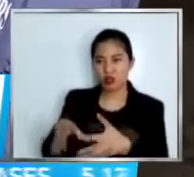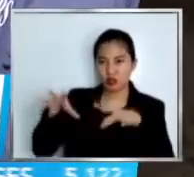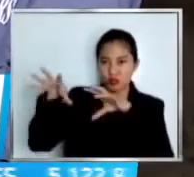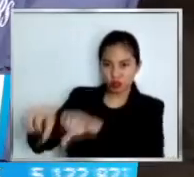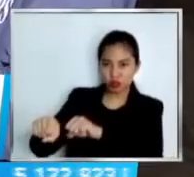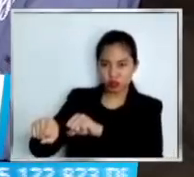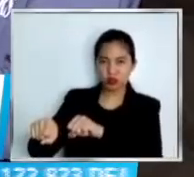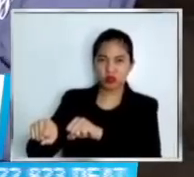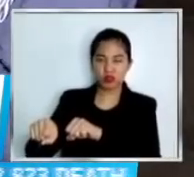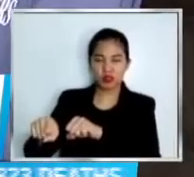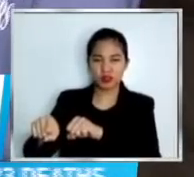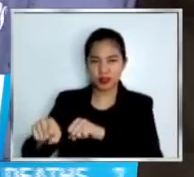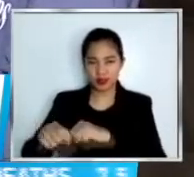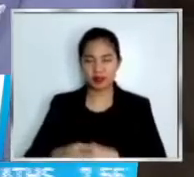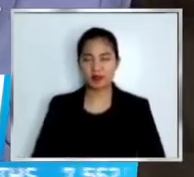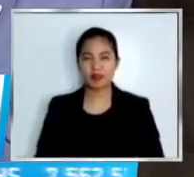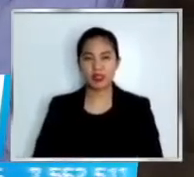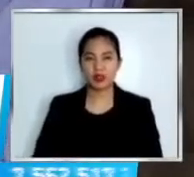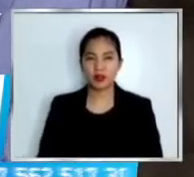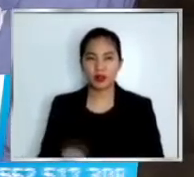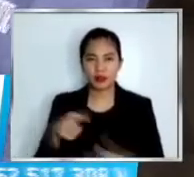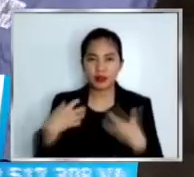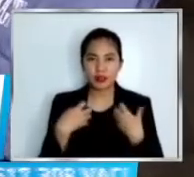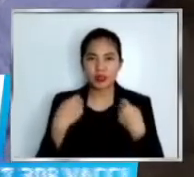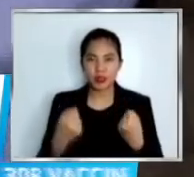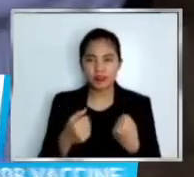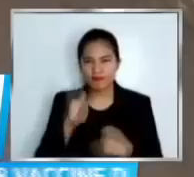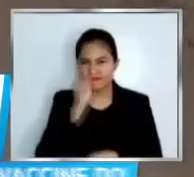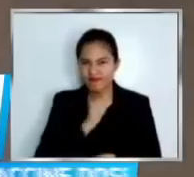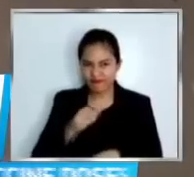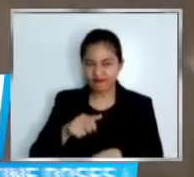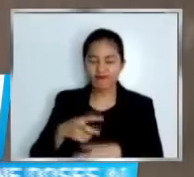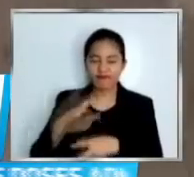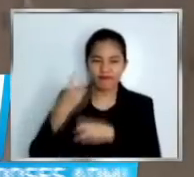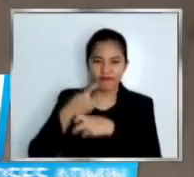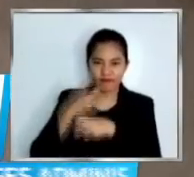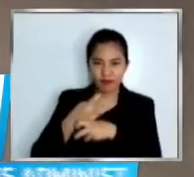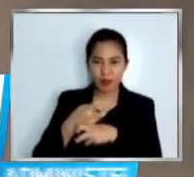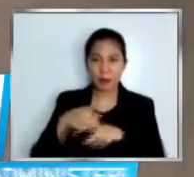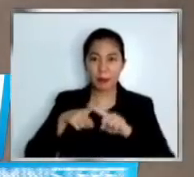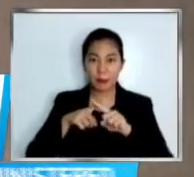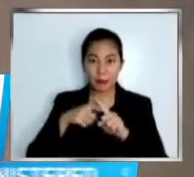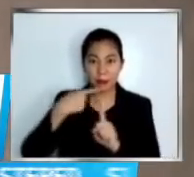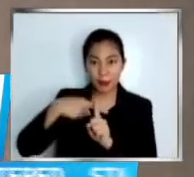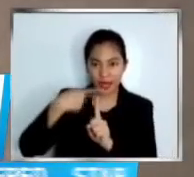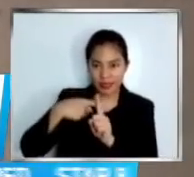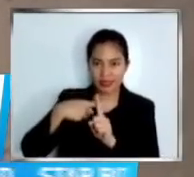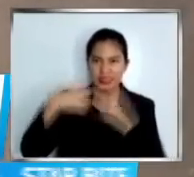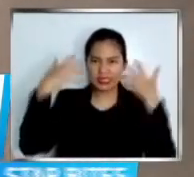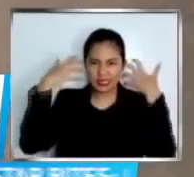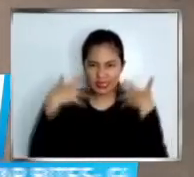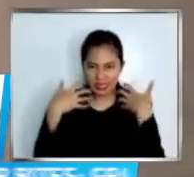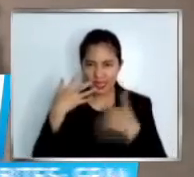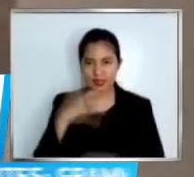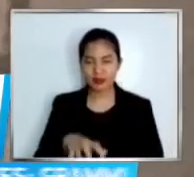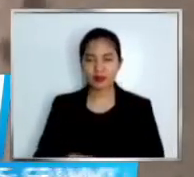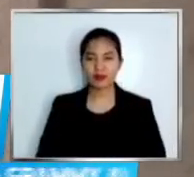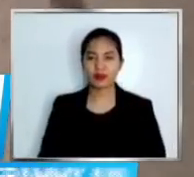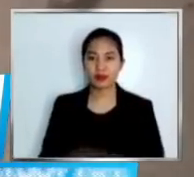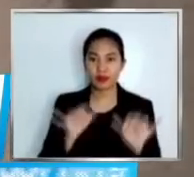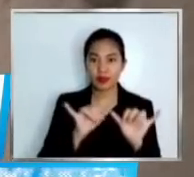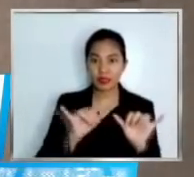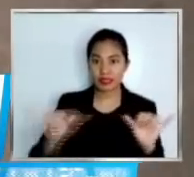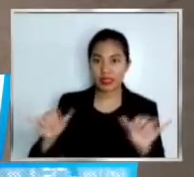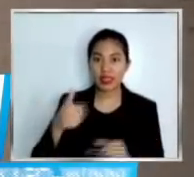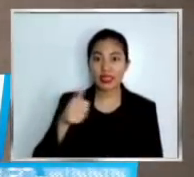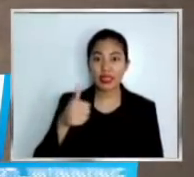Kaya talagang pahirapan mo, tasa ilog pa po. Nasa sampung talampakan ng habat ng sawa na ito. Agad sila